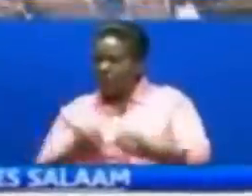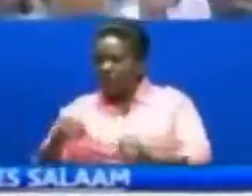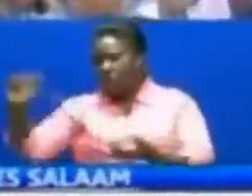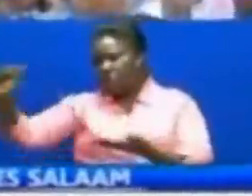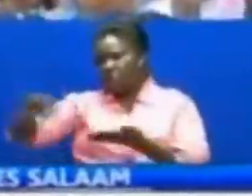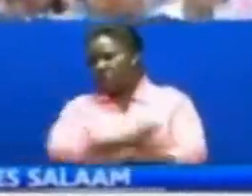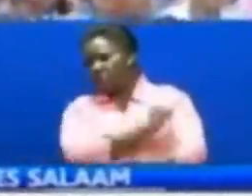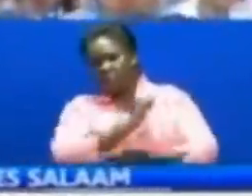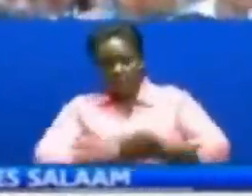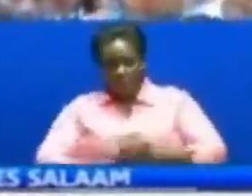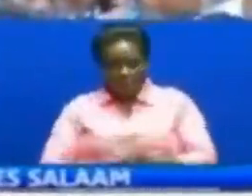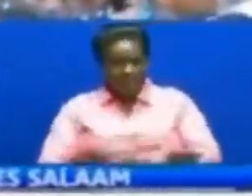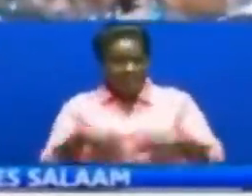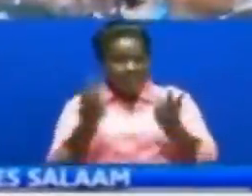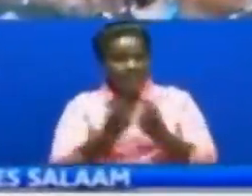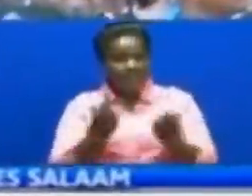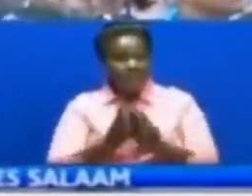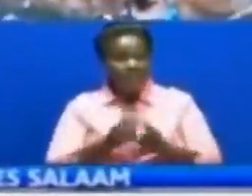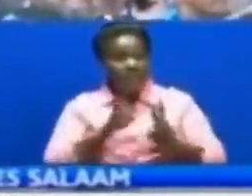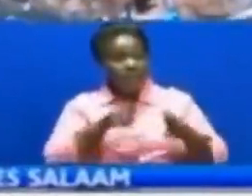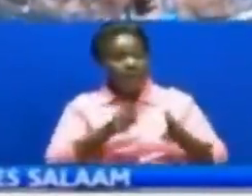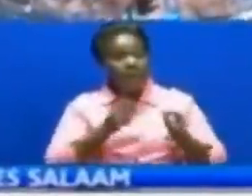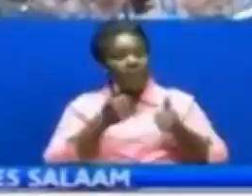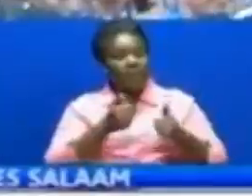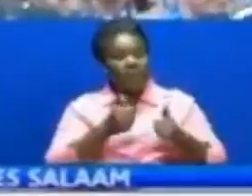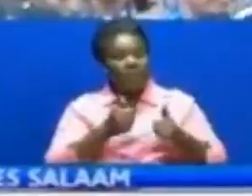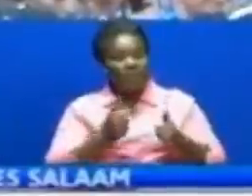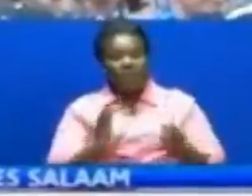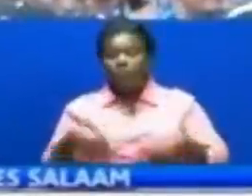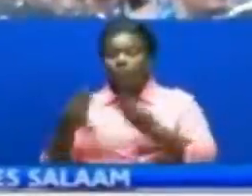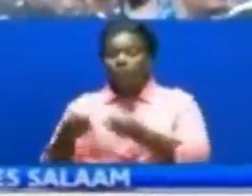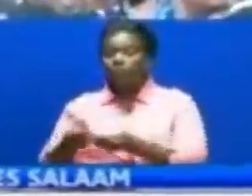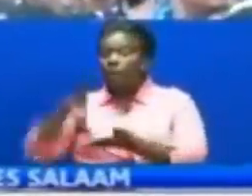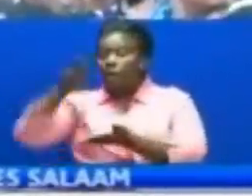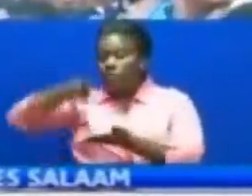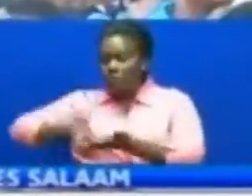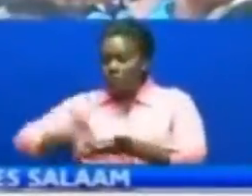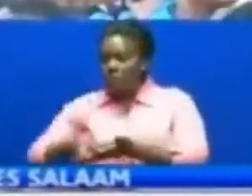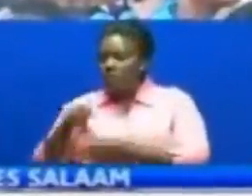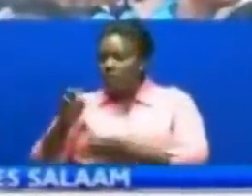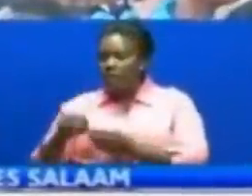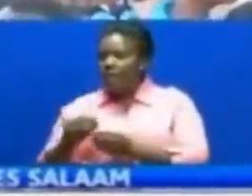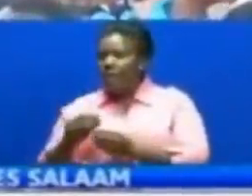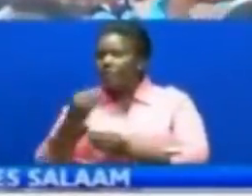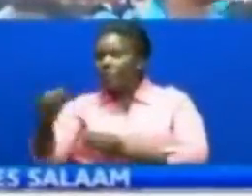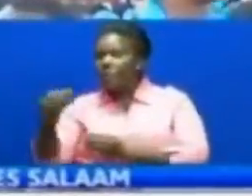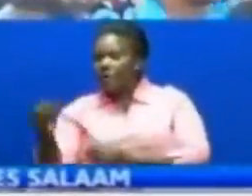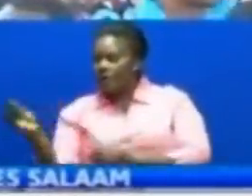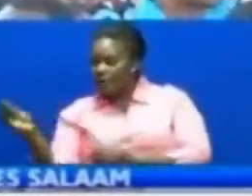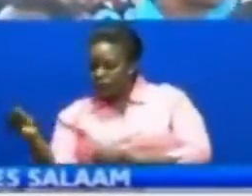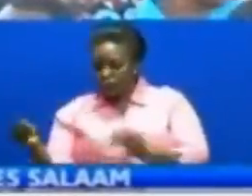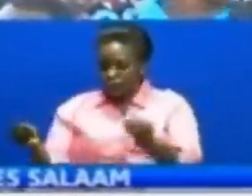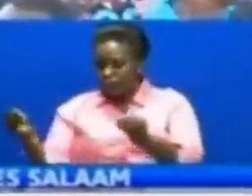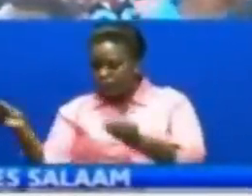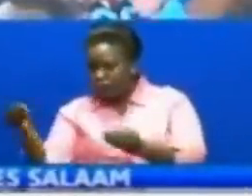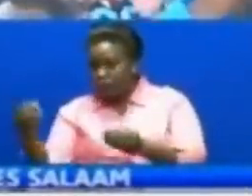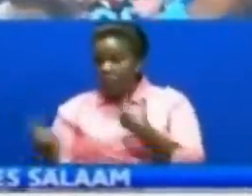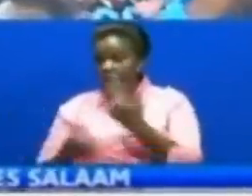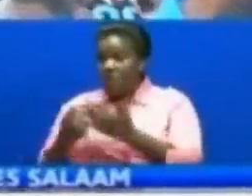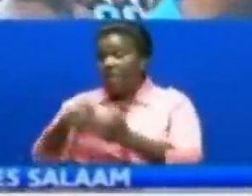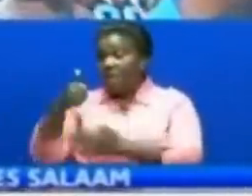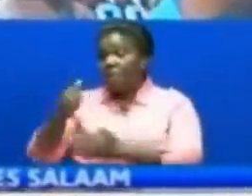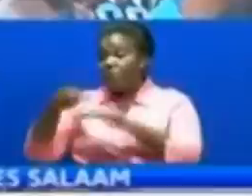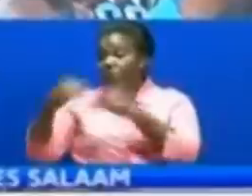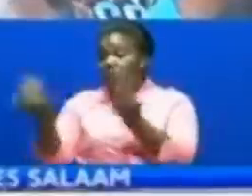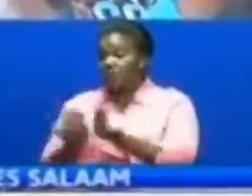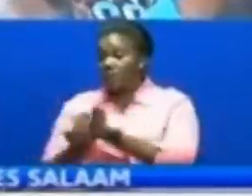nyingine Mahakama hiyo inatarajia kutuwa hukumu ya kesi ya uchuchezi Inawakabili viongozi nane Wachama cha demokrasio na maendele wachadema